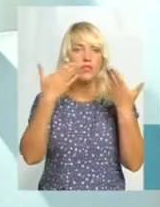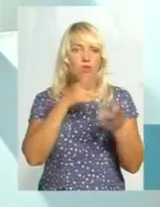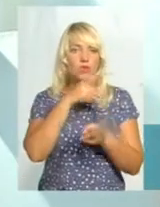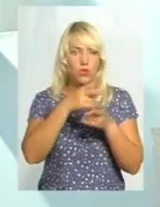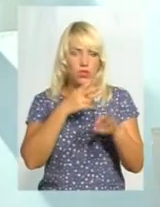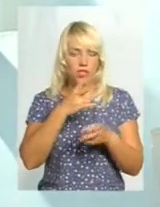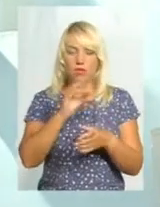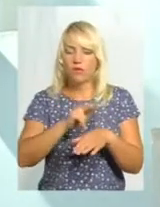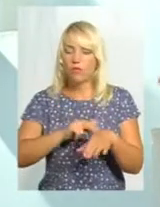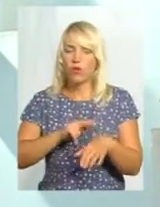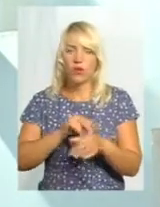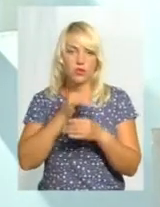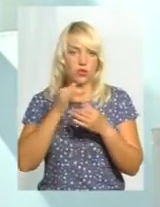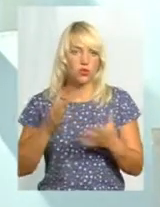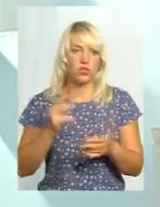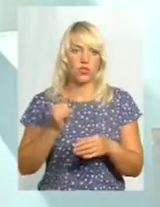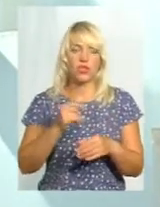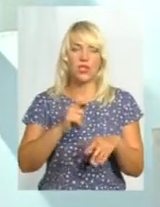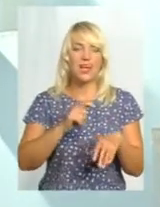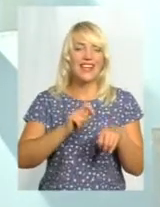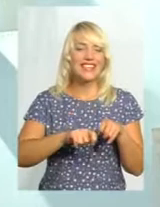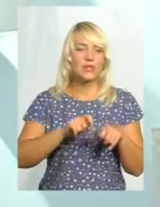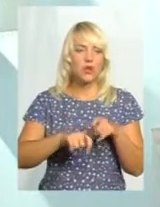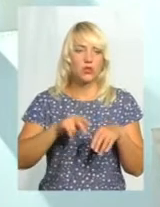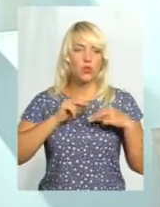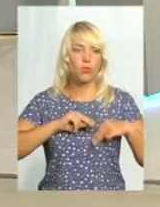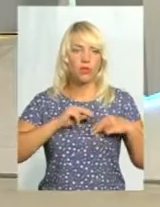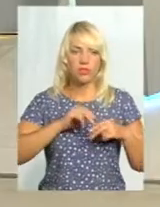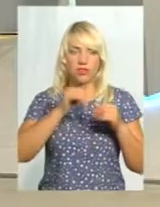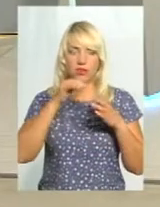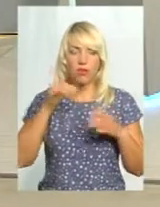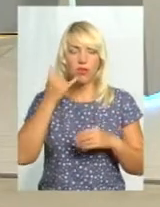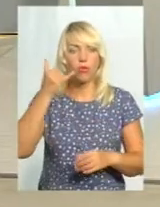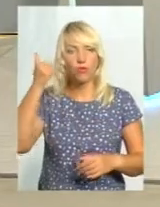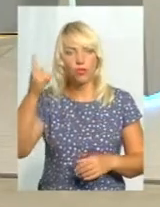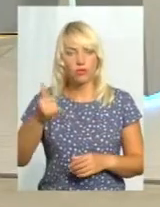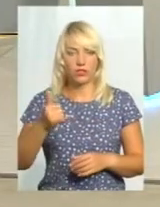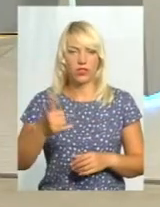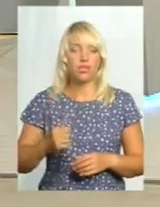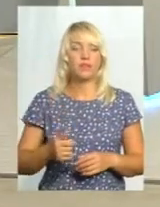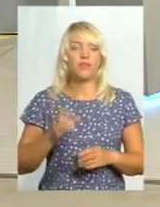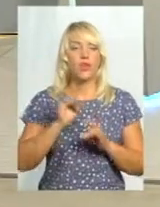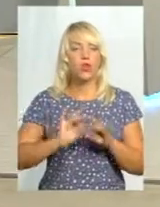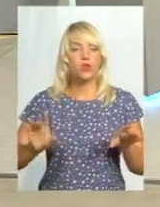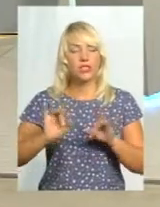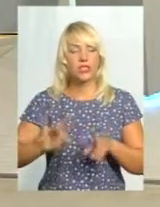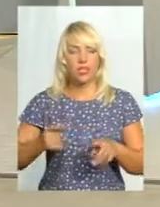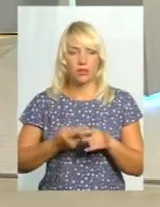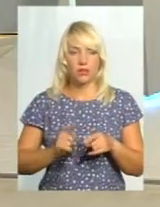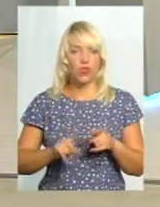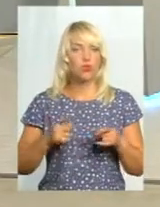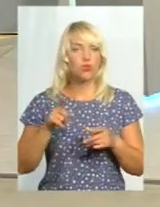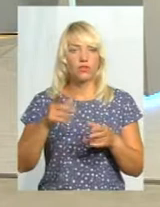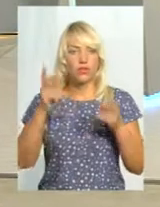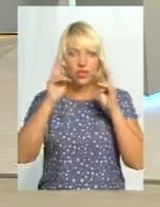Ані в поліцію, ані в інспекцію праці туди. Не могли нікуди зателефонувати, позвонити, розказати про це, тому що вони не